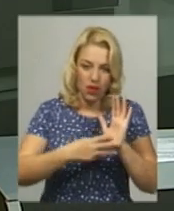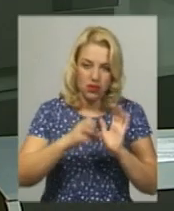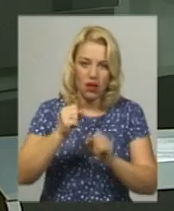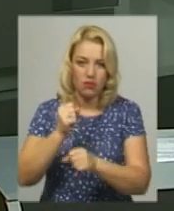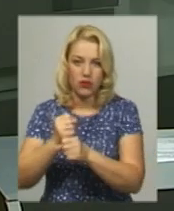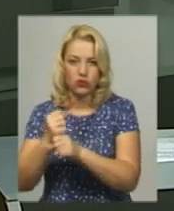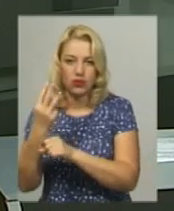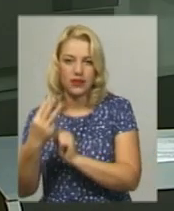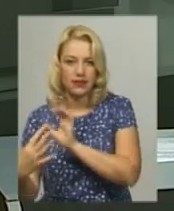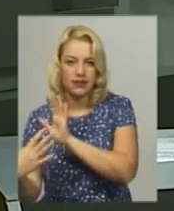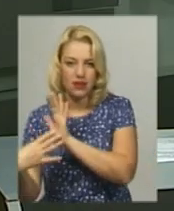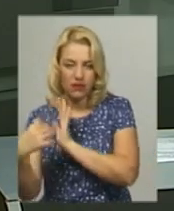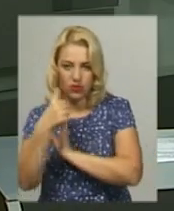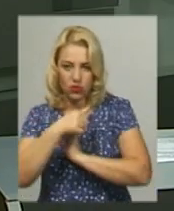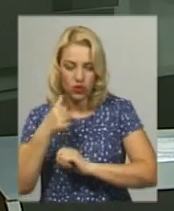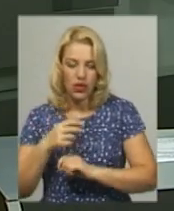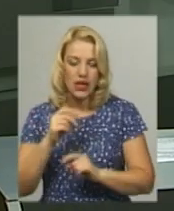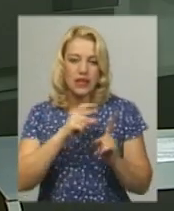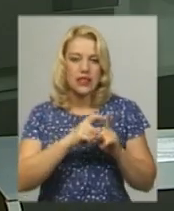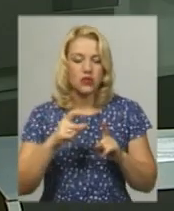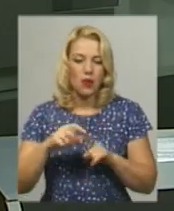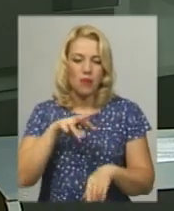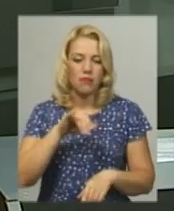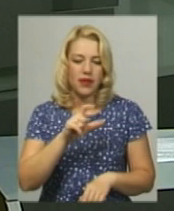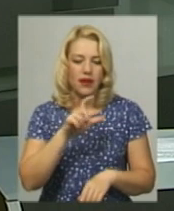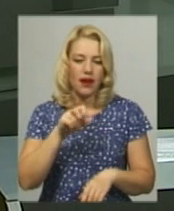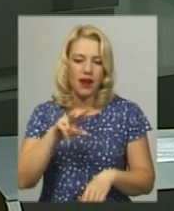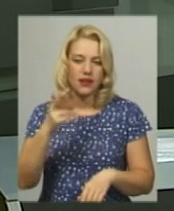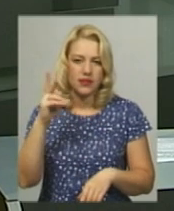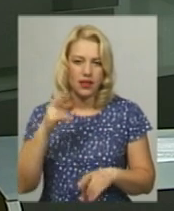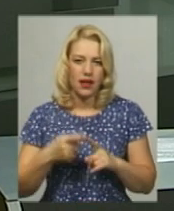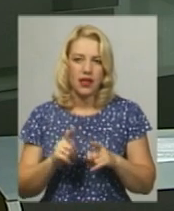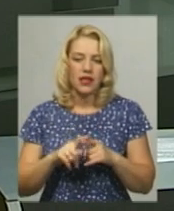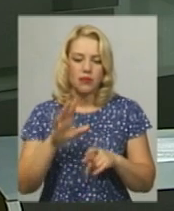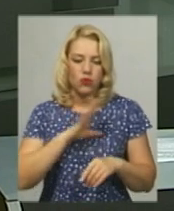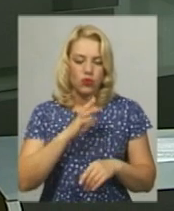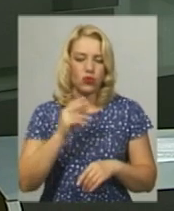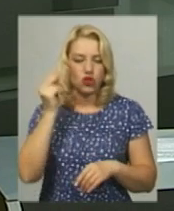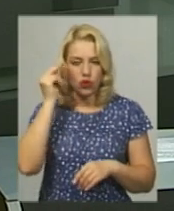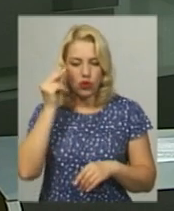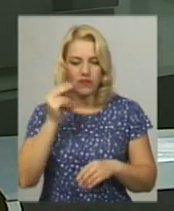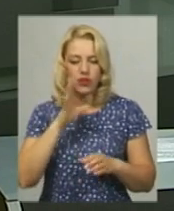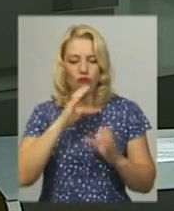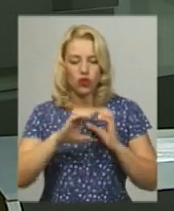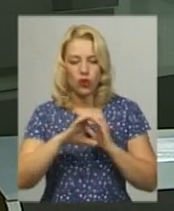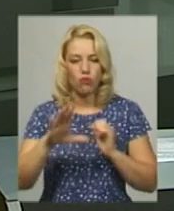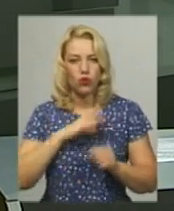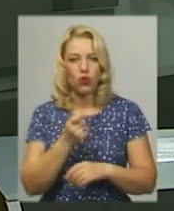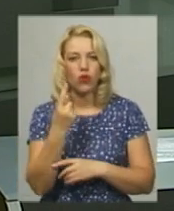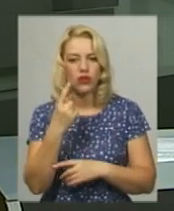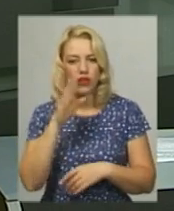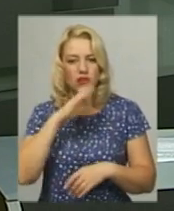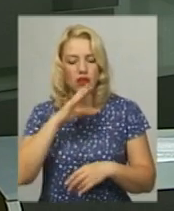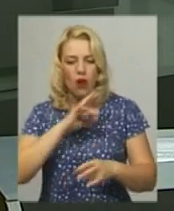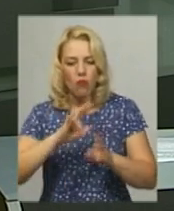За словами Станіслава Міхальця, минулого року на Чернолівському водогоні було 11 пошкоджень. Однак тоді воду у